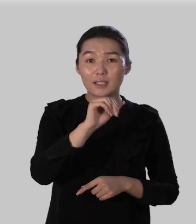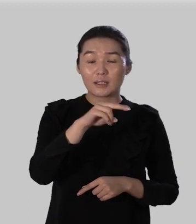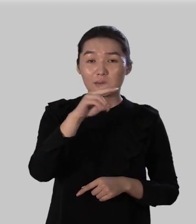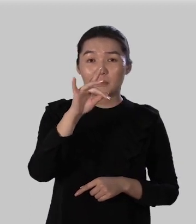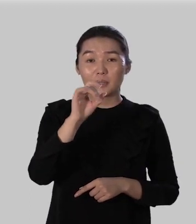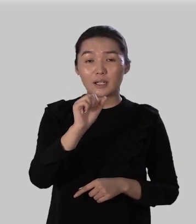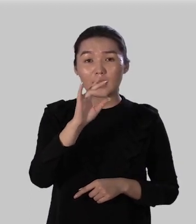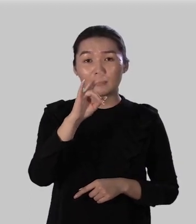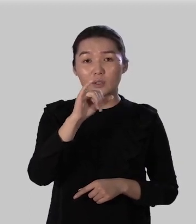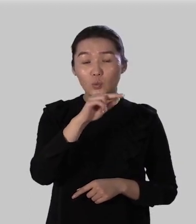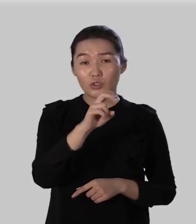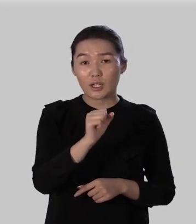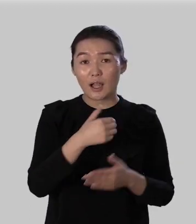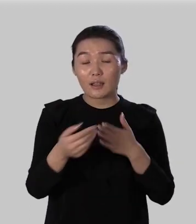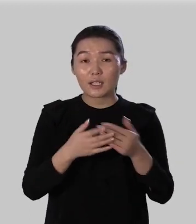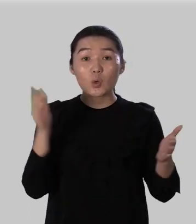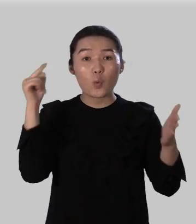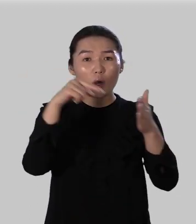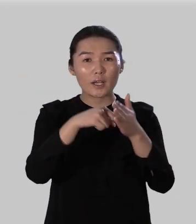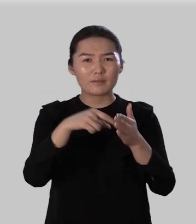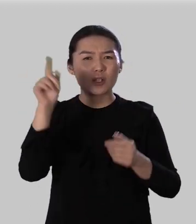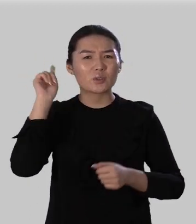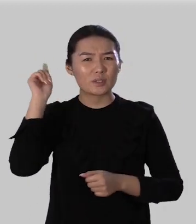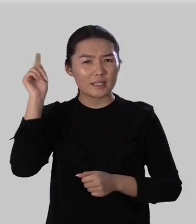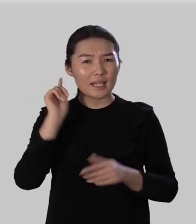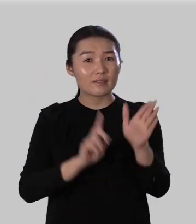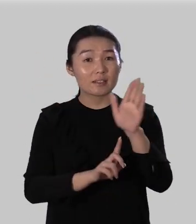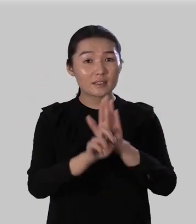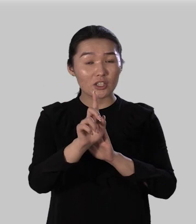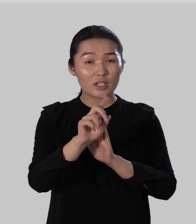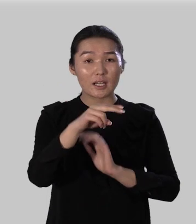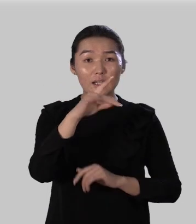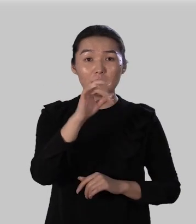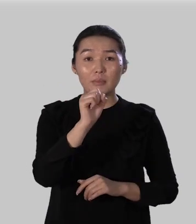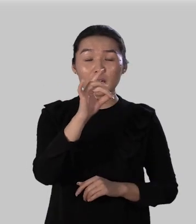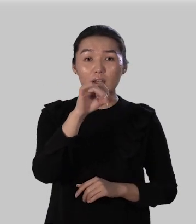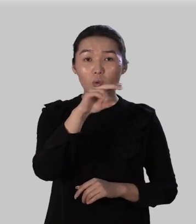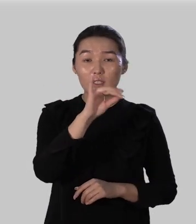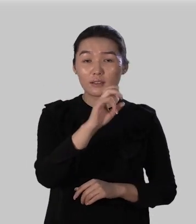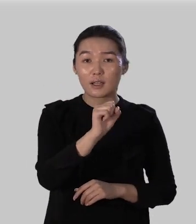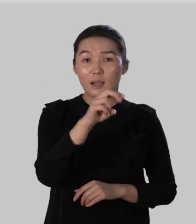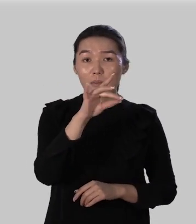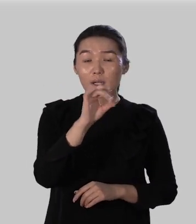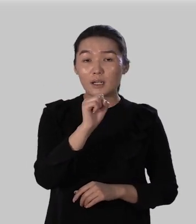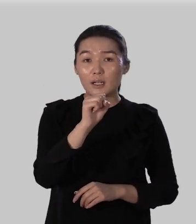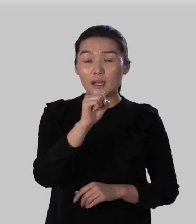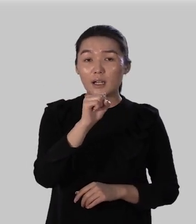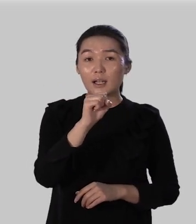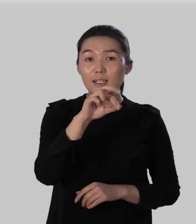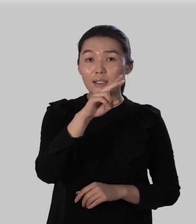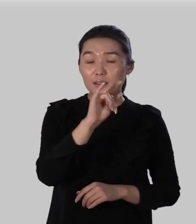правнучка или указывает на что-то древнее изначальное про родина про язык